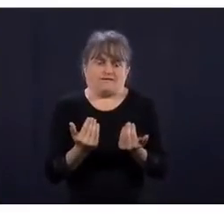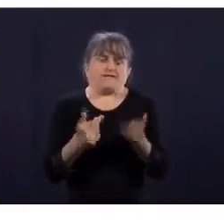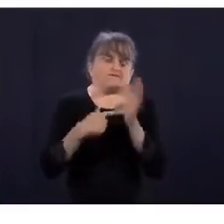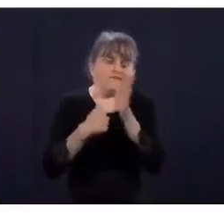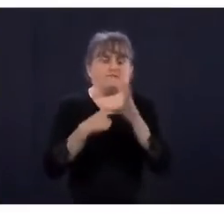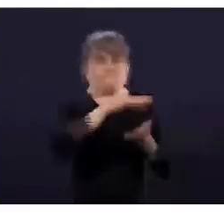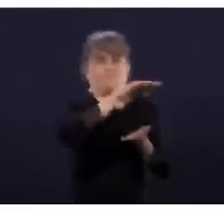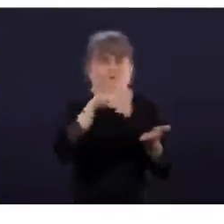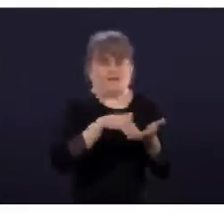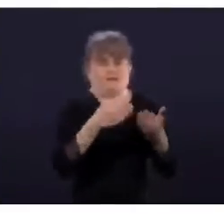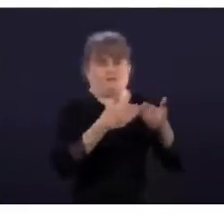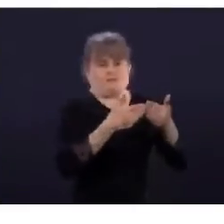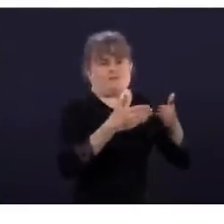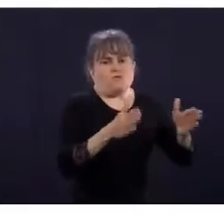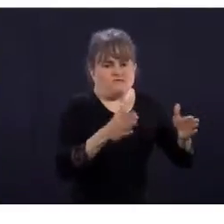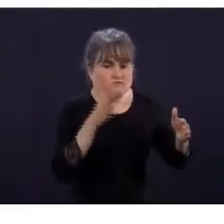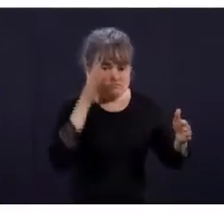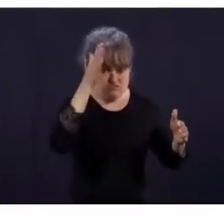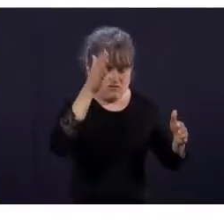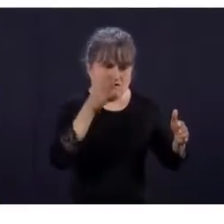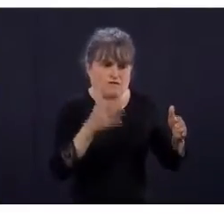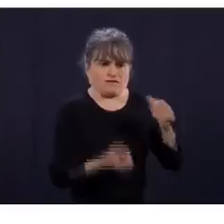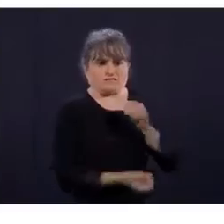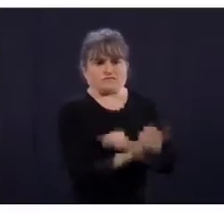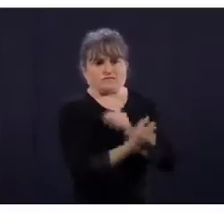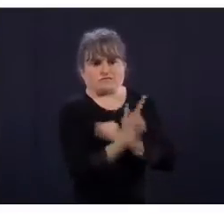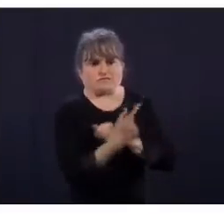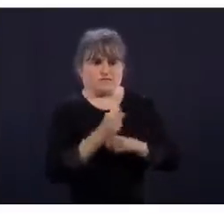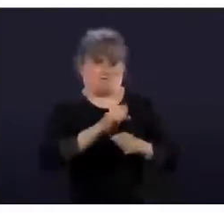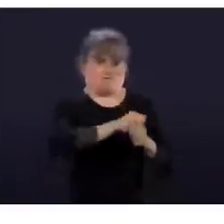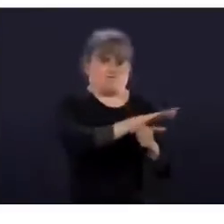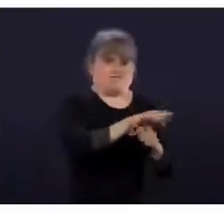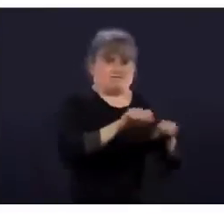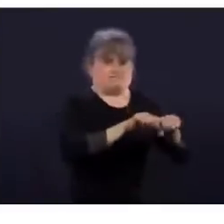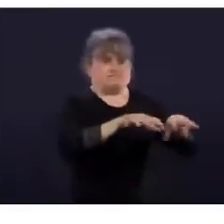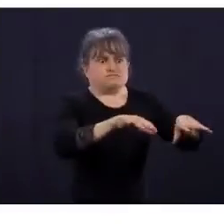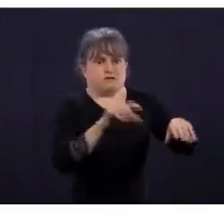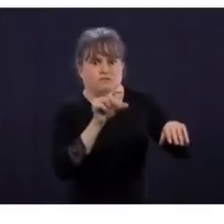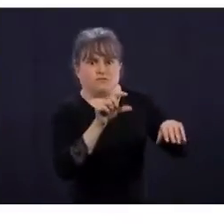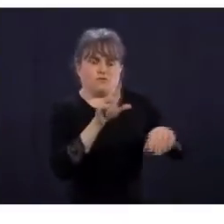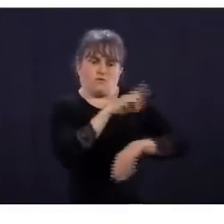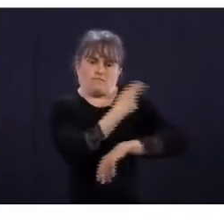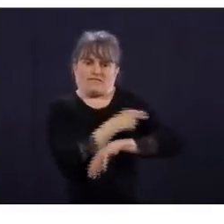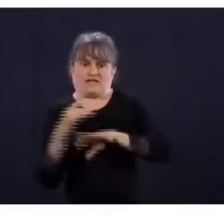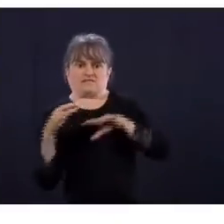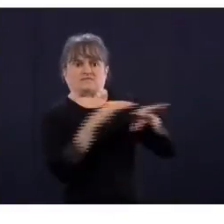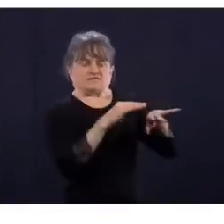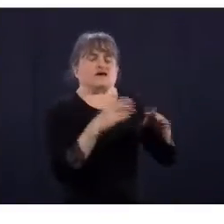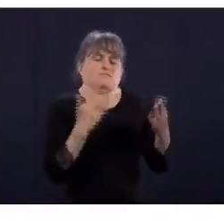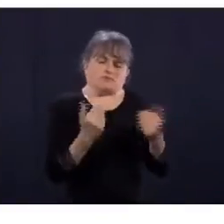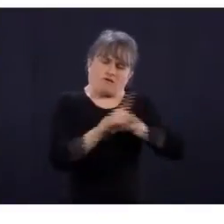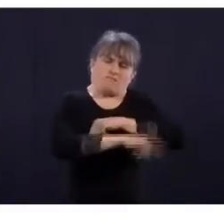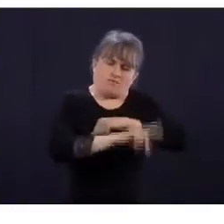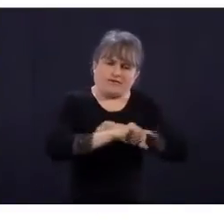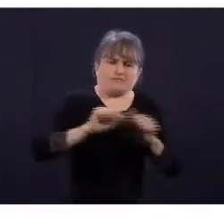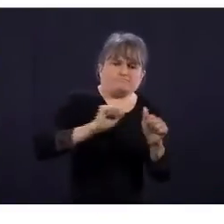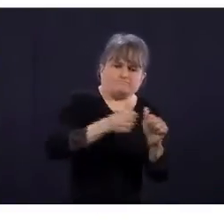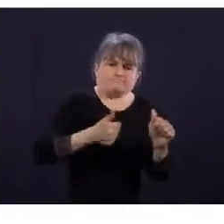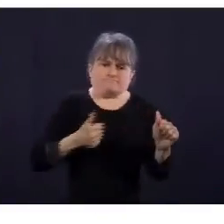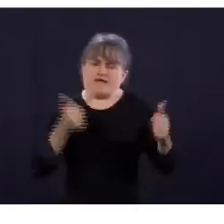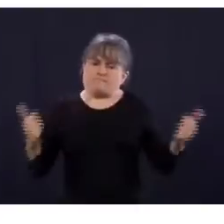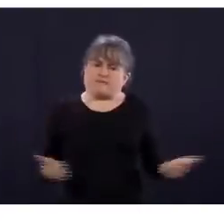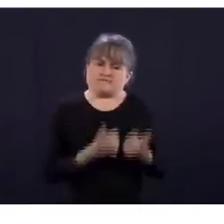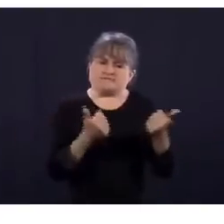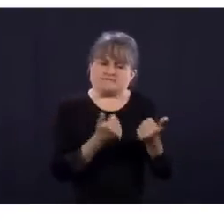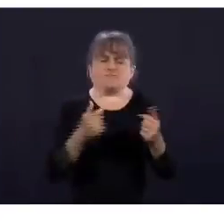le premier ministre le dit, on doit revoir la situation. Toujours concernant le nombre de cas, on voit la situation en Ontario